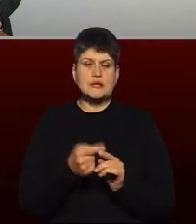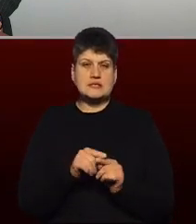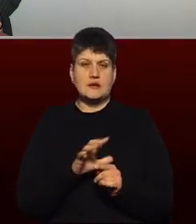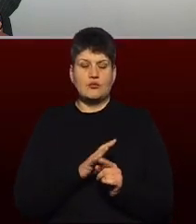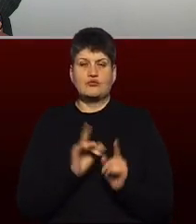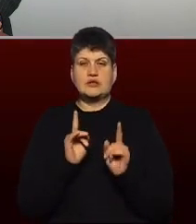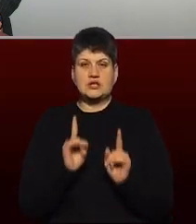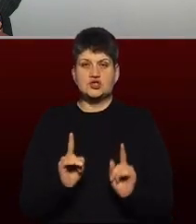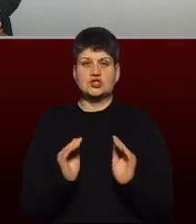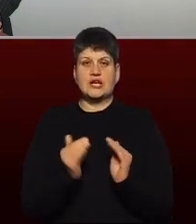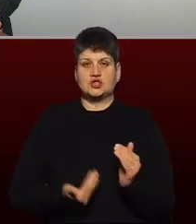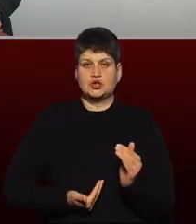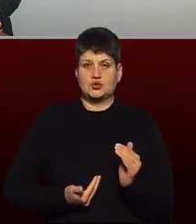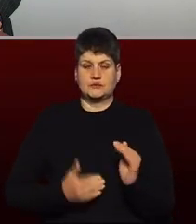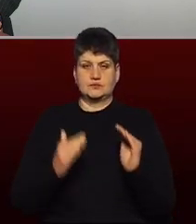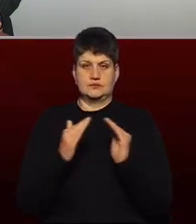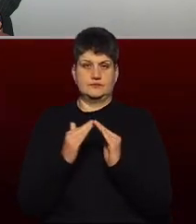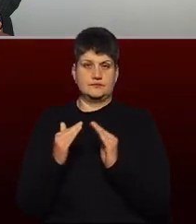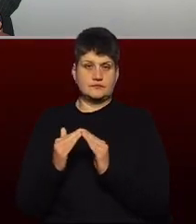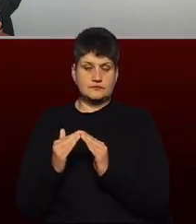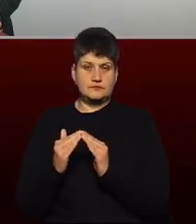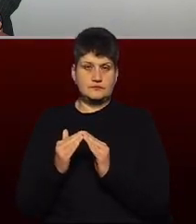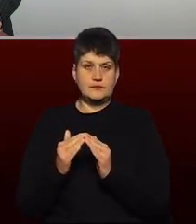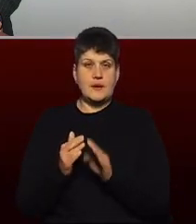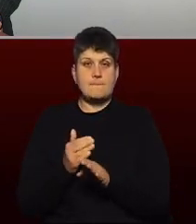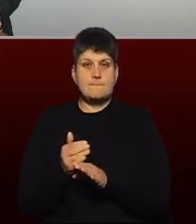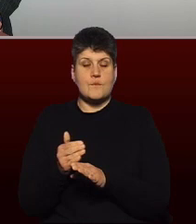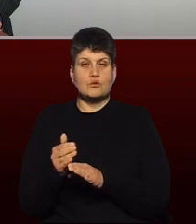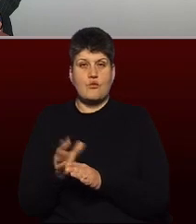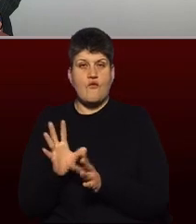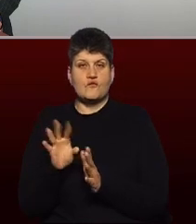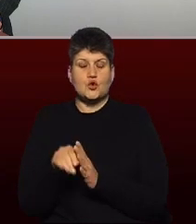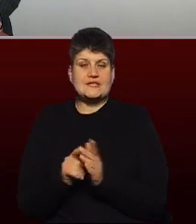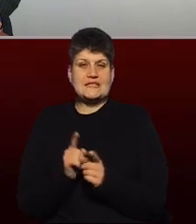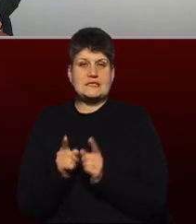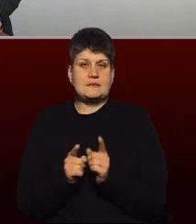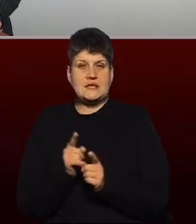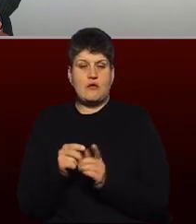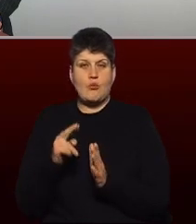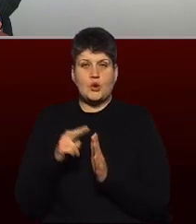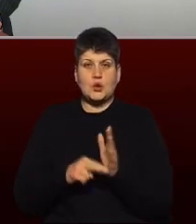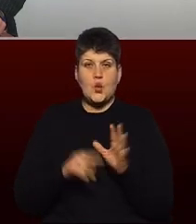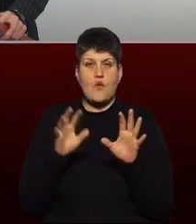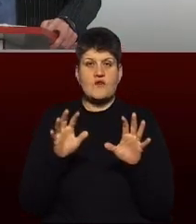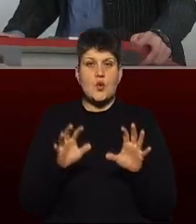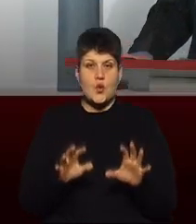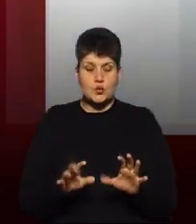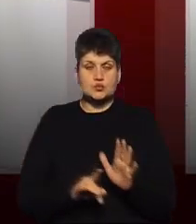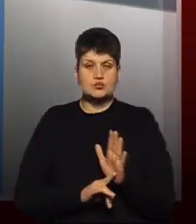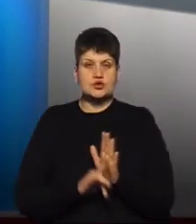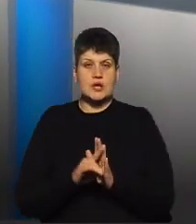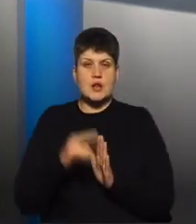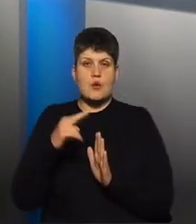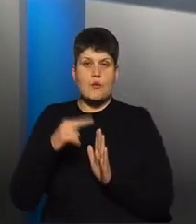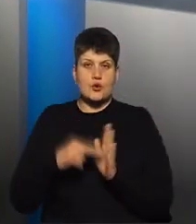житлову нерухомість. Поступово вносилися зміни до податкового кодексу. Почали оподатковуватись